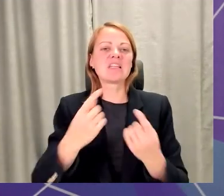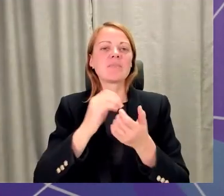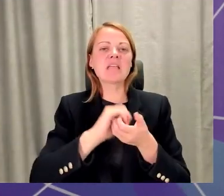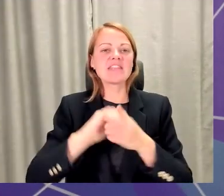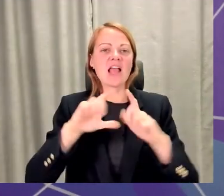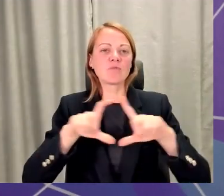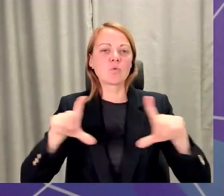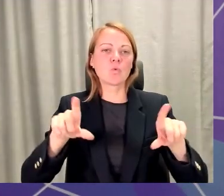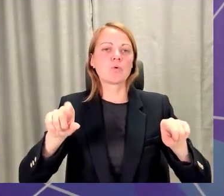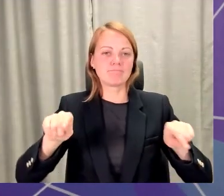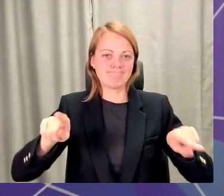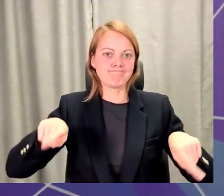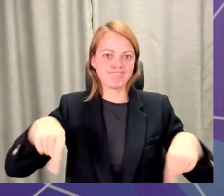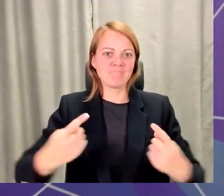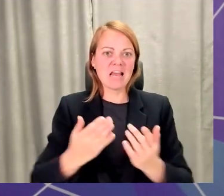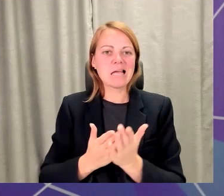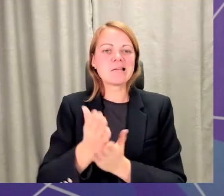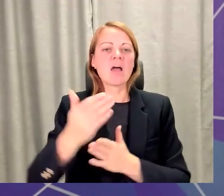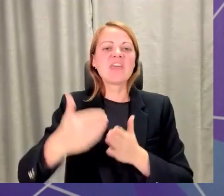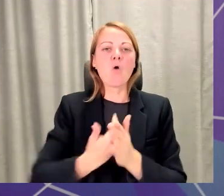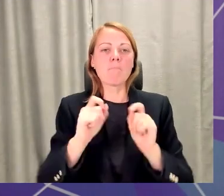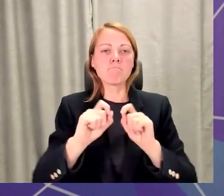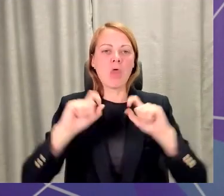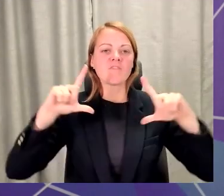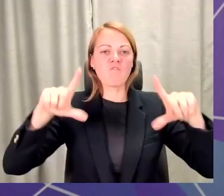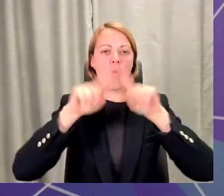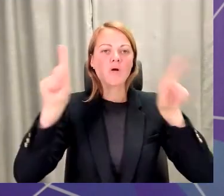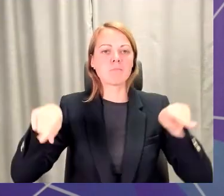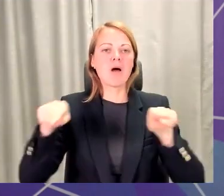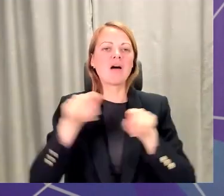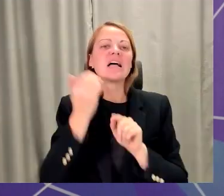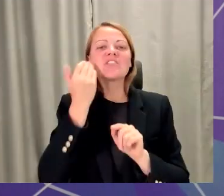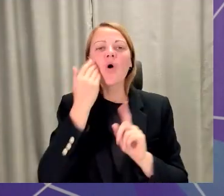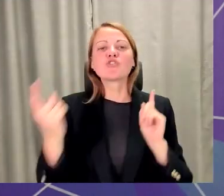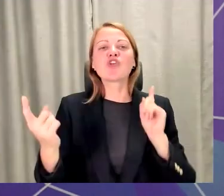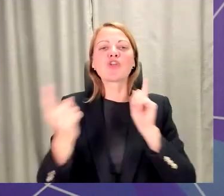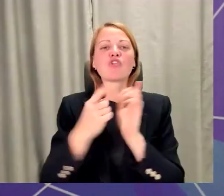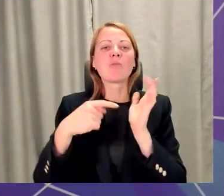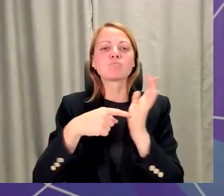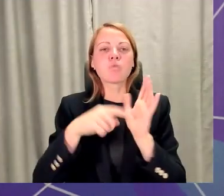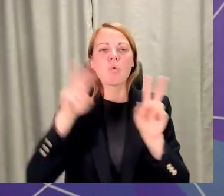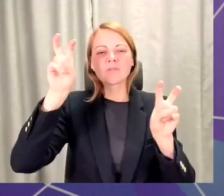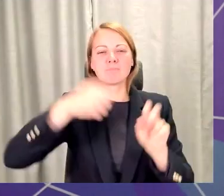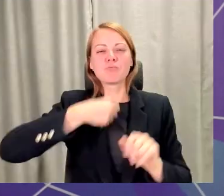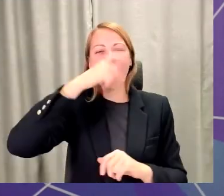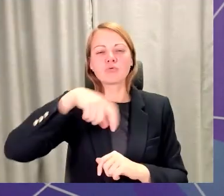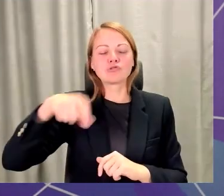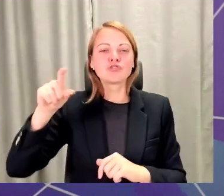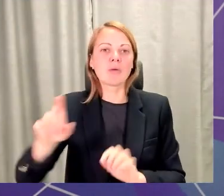platformas izveidi, kas būs tāds satikšanās punkts visiem pieaugušajiem, kā brīnišķīgas iespējas